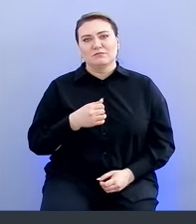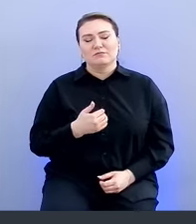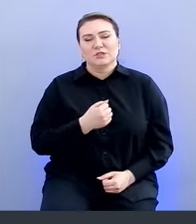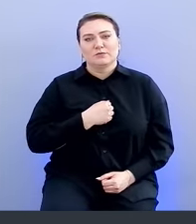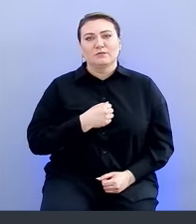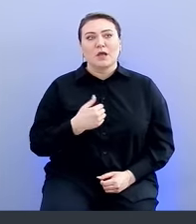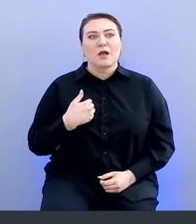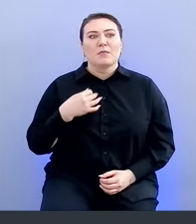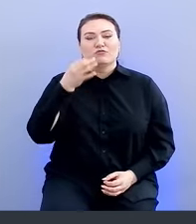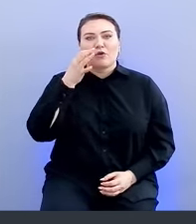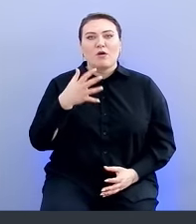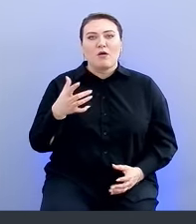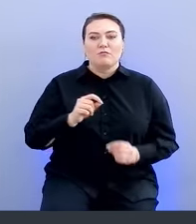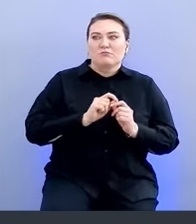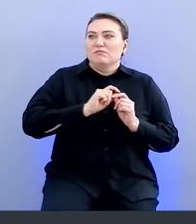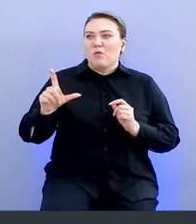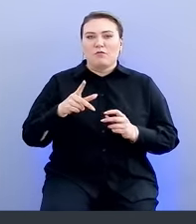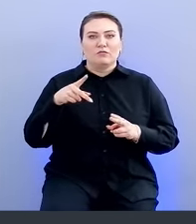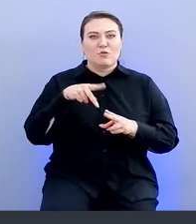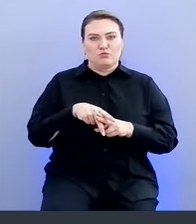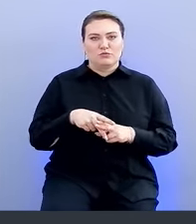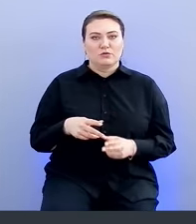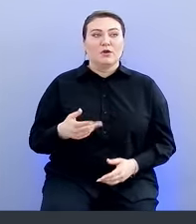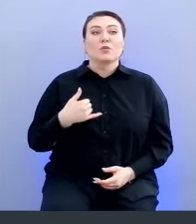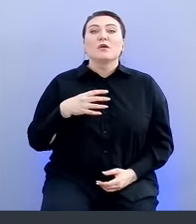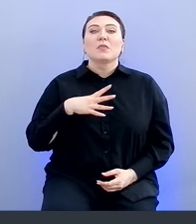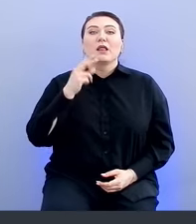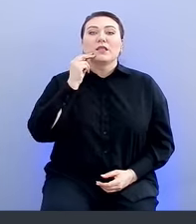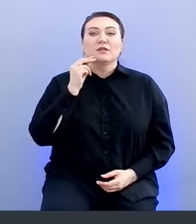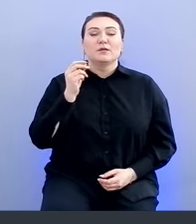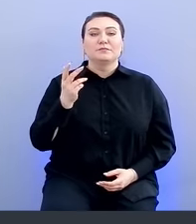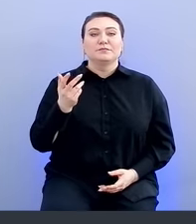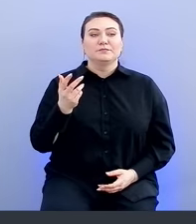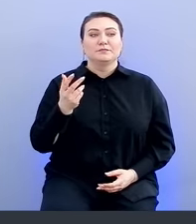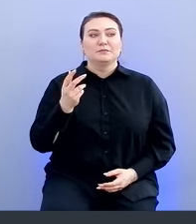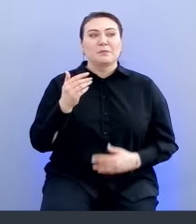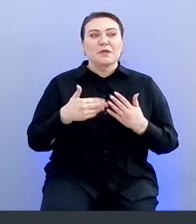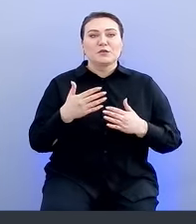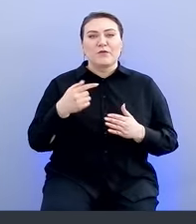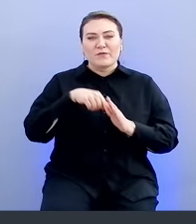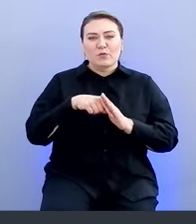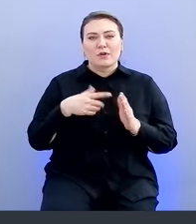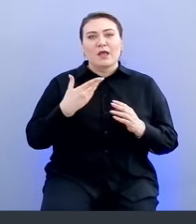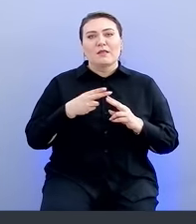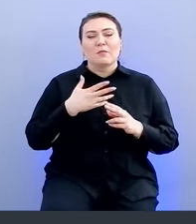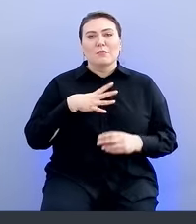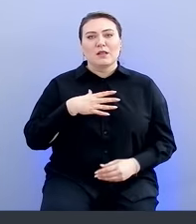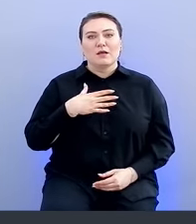экспоненциального огромного роста нагрузки. У нас была дата презентации внутренней, она была летом этого года.